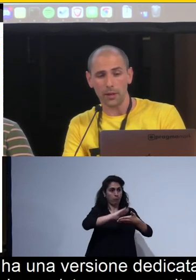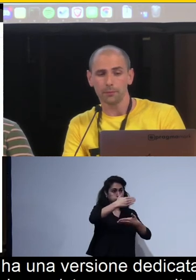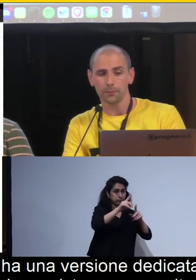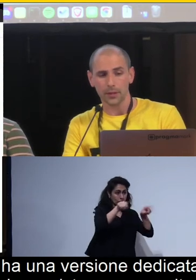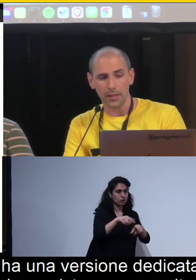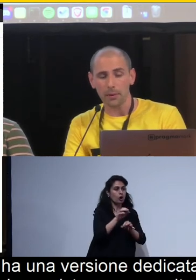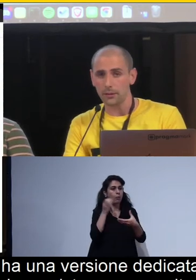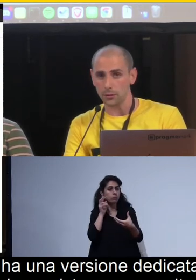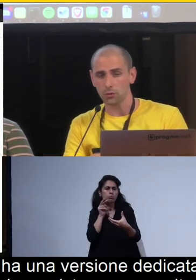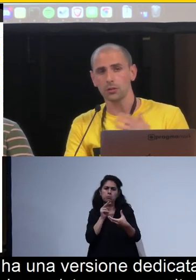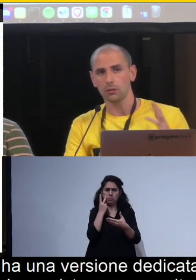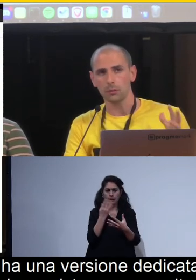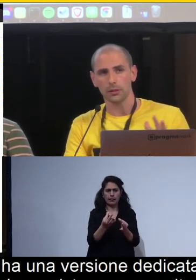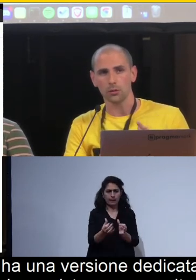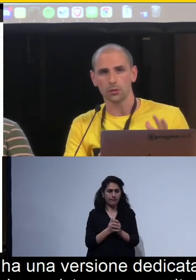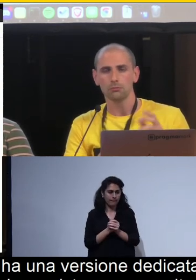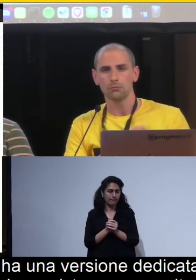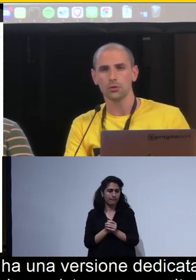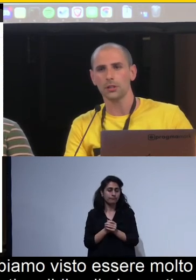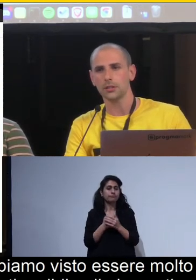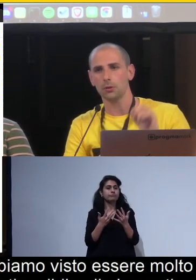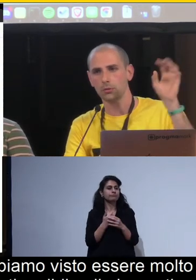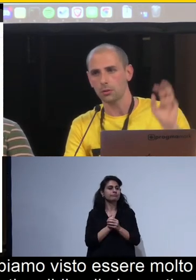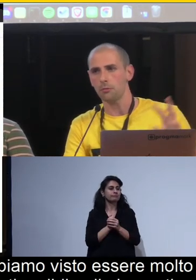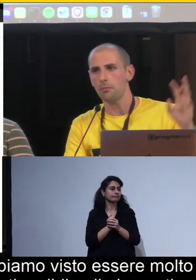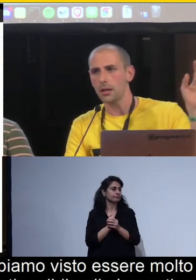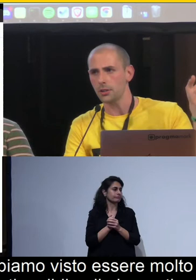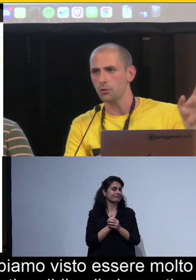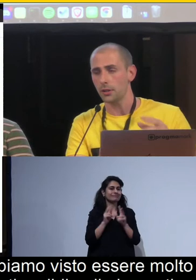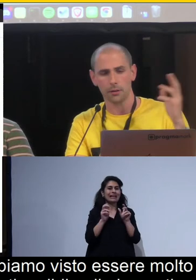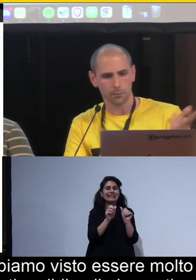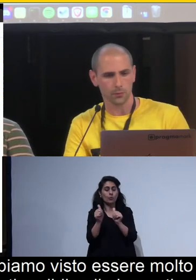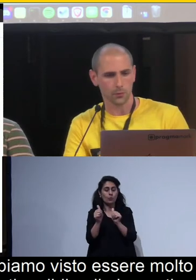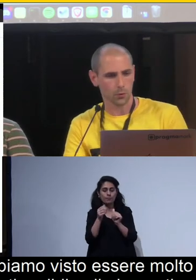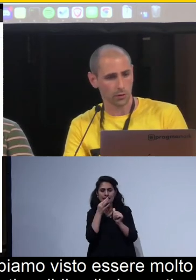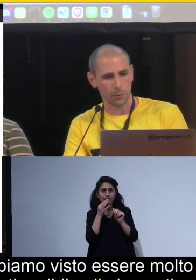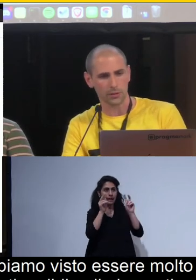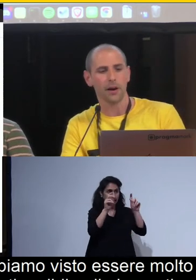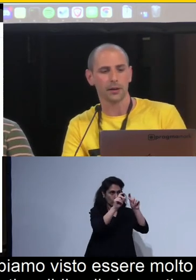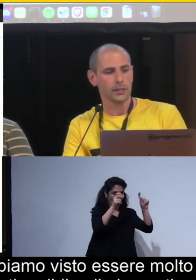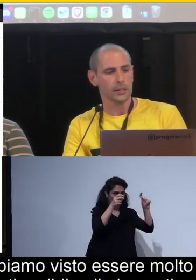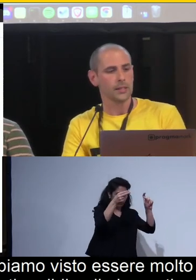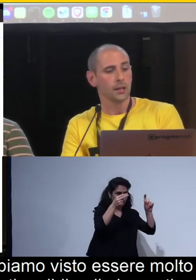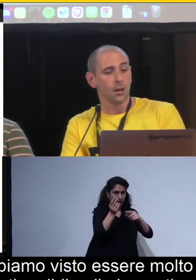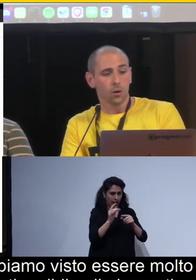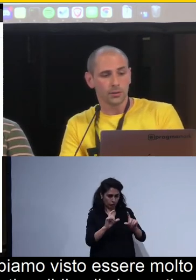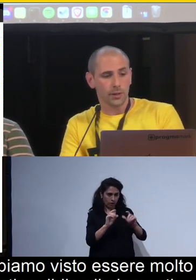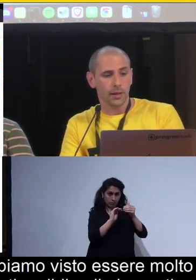Distinguibile. Gli elementi sono distinguibili tra loro. Riuscite a distinguere un titolo da un'immagine, questa cosa la potete fare.